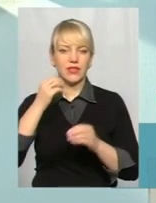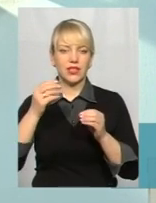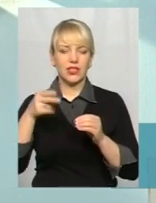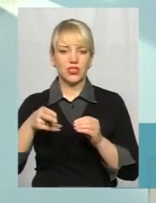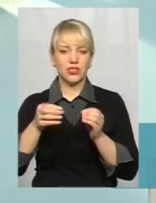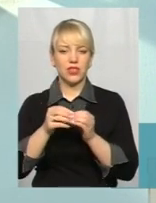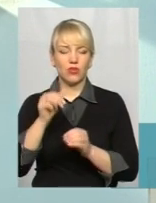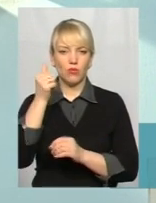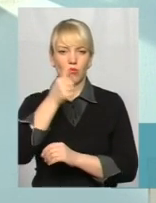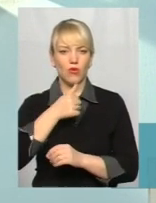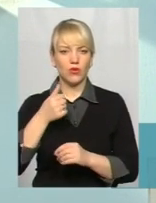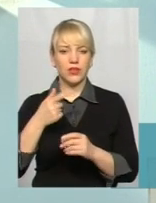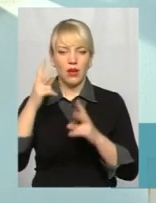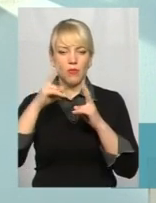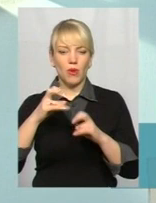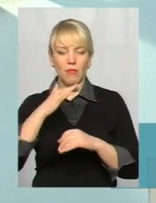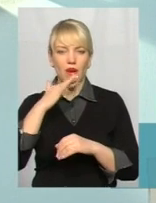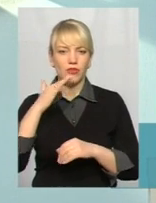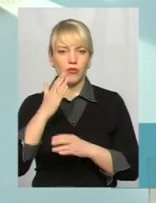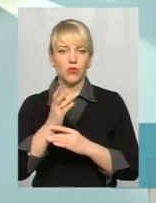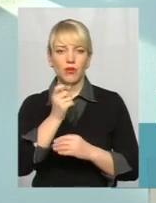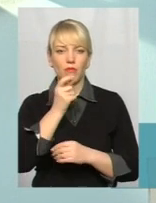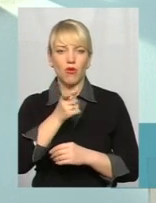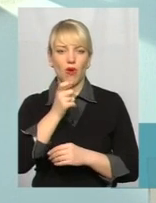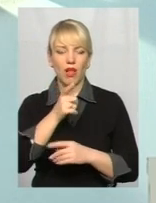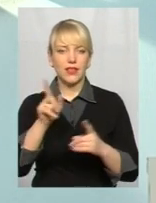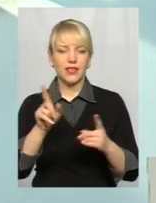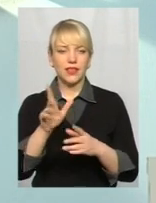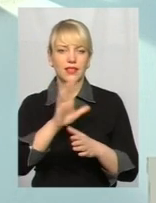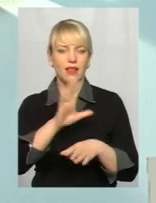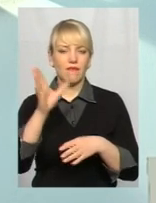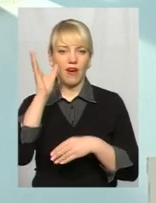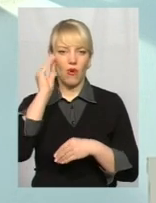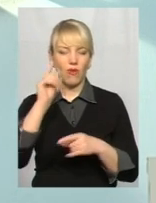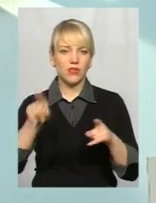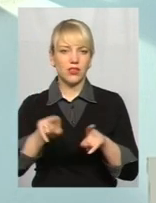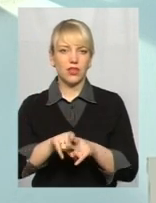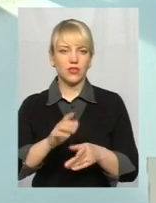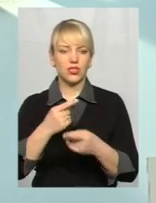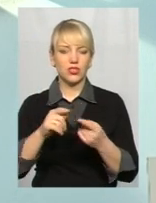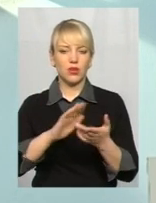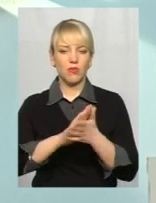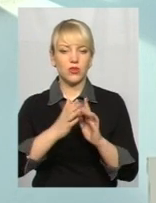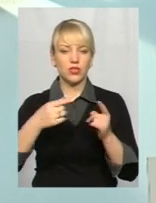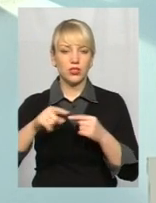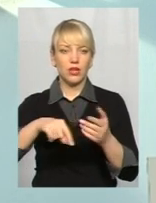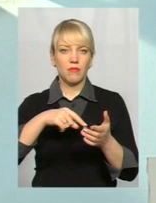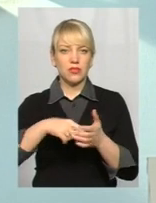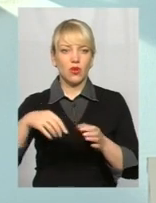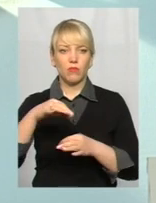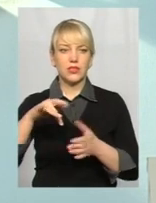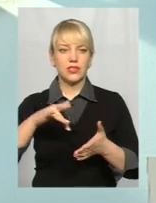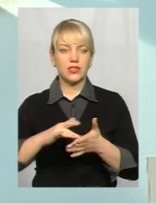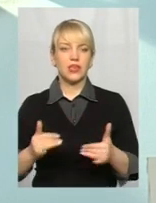проаналізувавши, ми побачили багато прогалин, які були в той час не враховані. Проаналізували так само положення інших міст, обласних центрів в більшості,